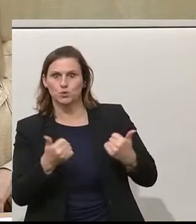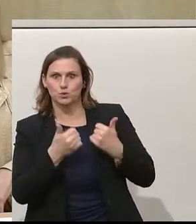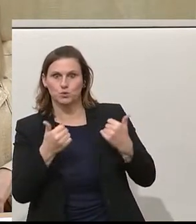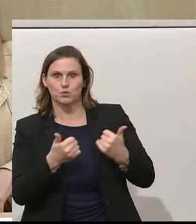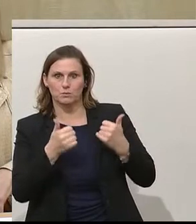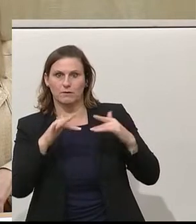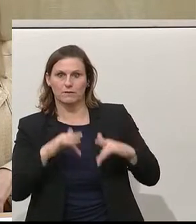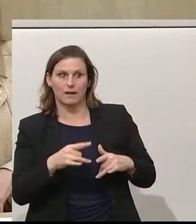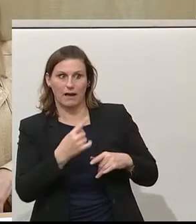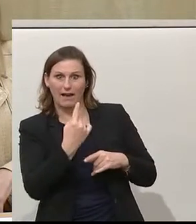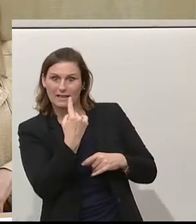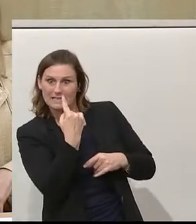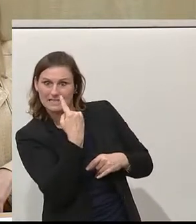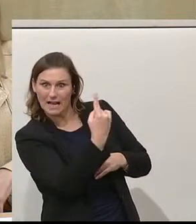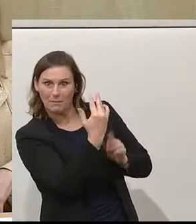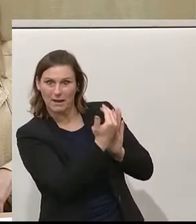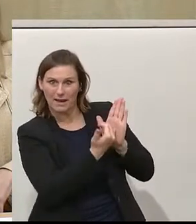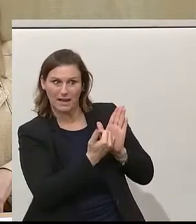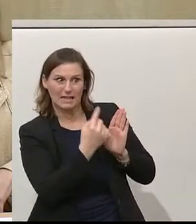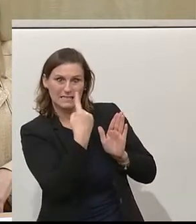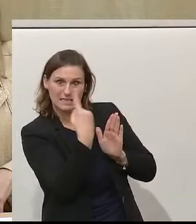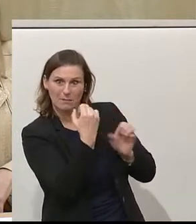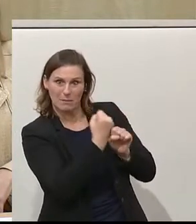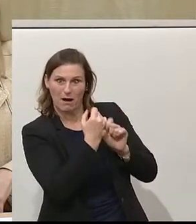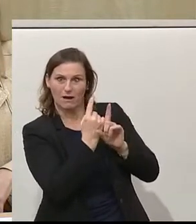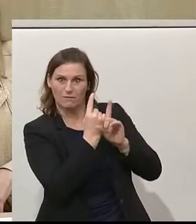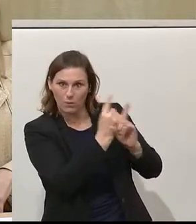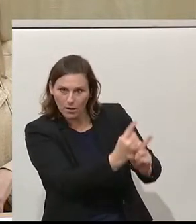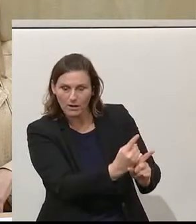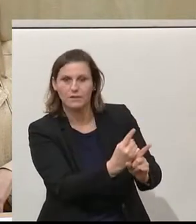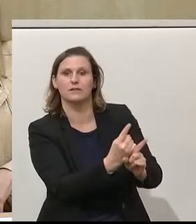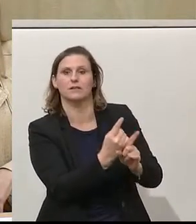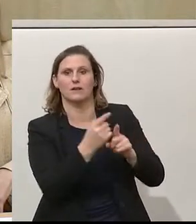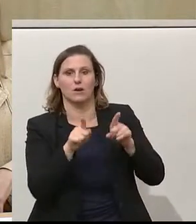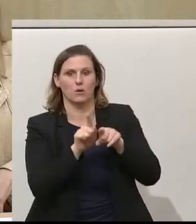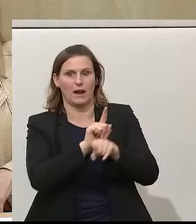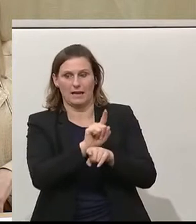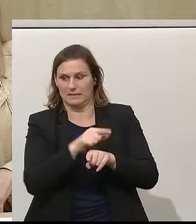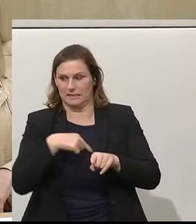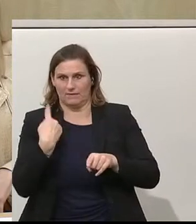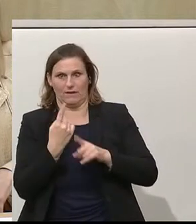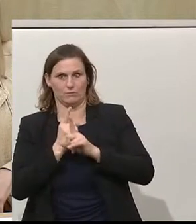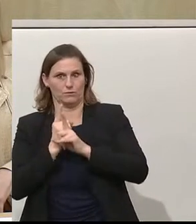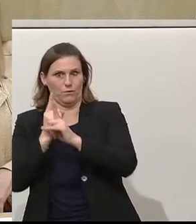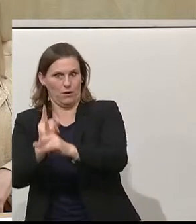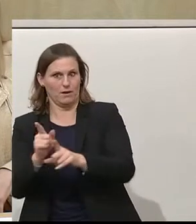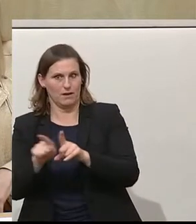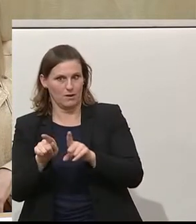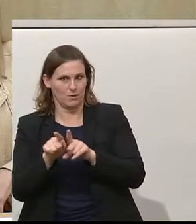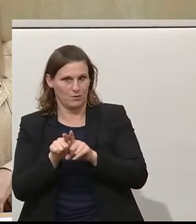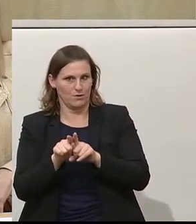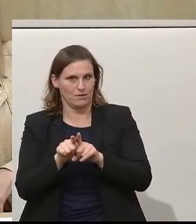ihr die eigenen Regeln, die ihr euch selbst gegeben habt, einhalten würdet, wenn ihr gleichzeitig von uns verlangt, diese Regeln